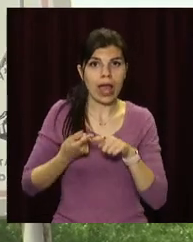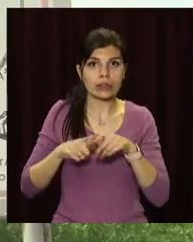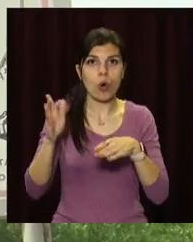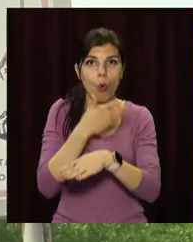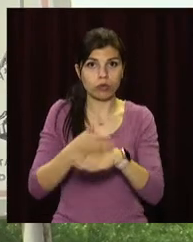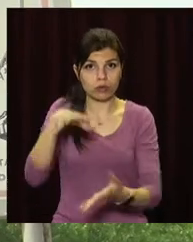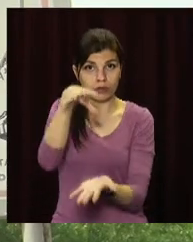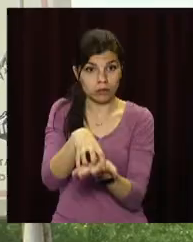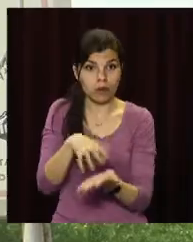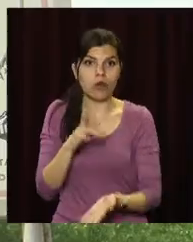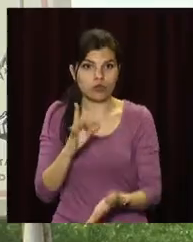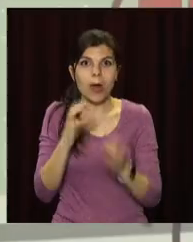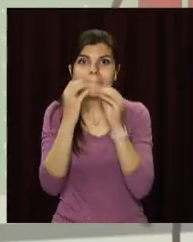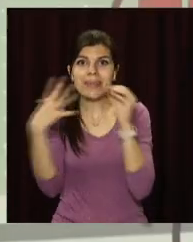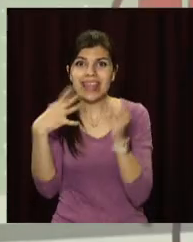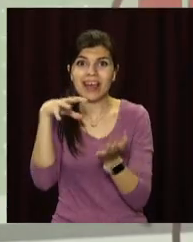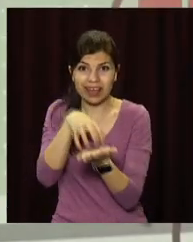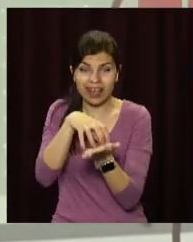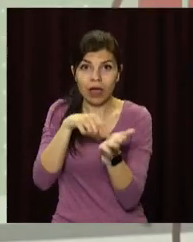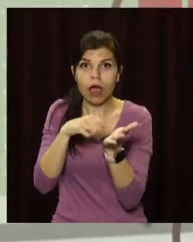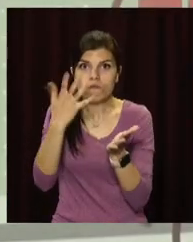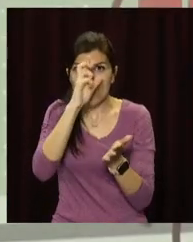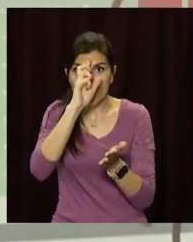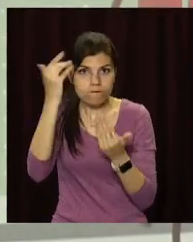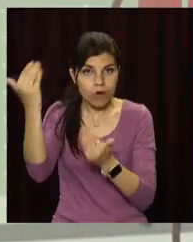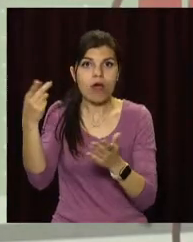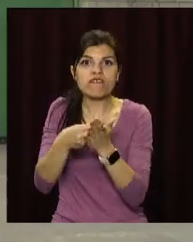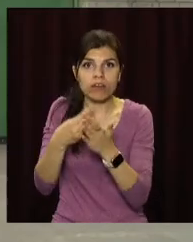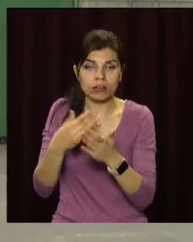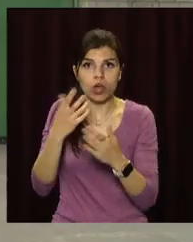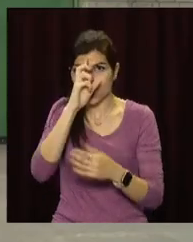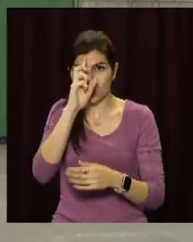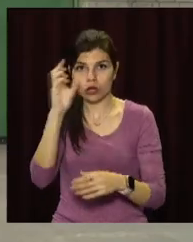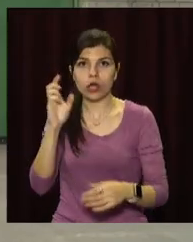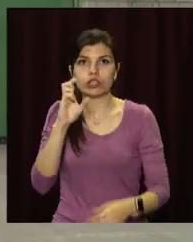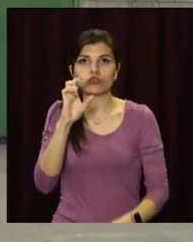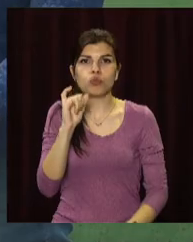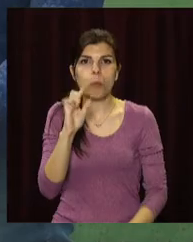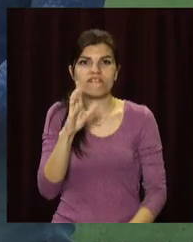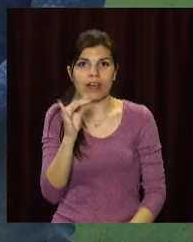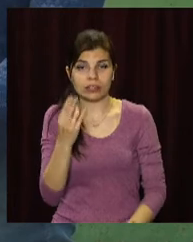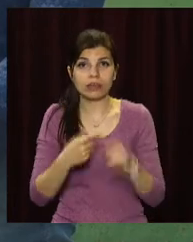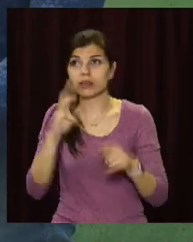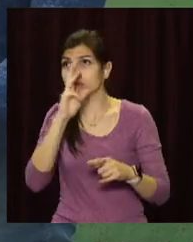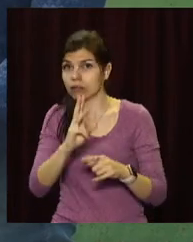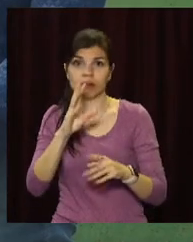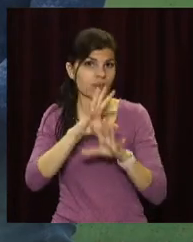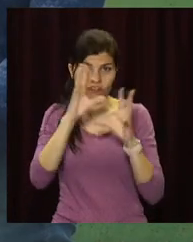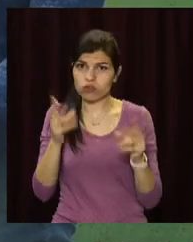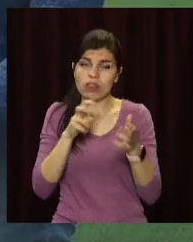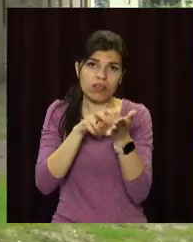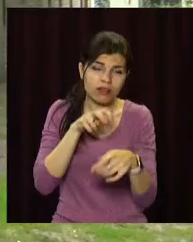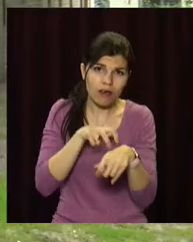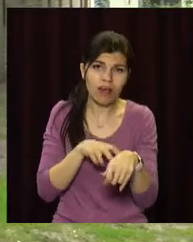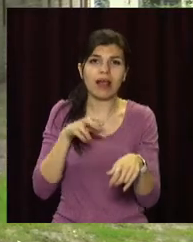-те відділення – це державний підрозділ. Його фінансують коштом державної субвенції. Це гроші на зарплату експертів, податки, ліки, продукти та